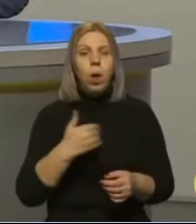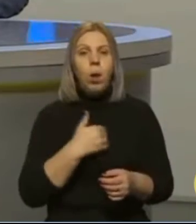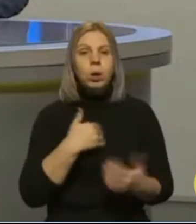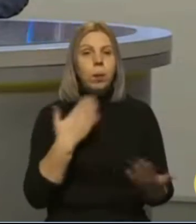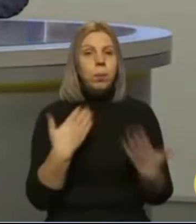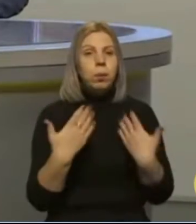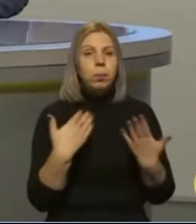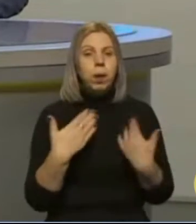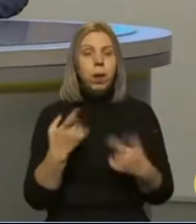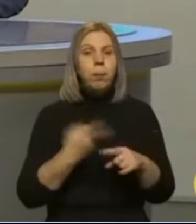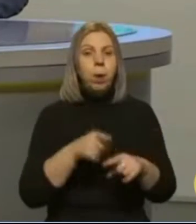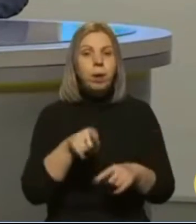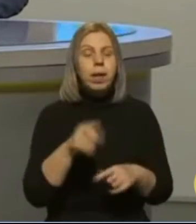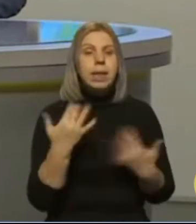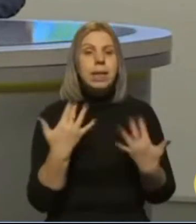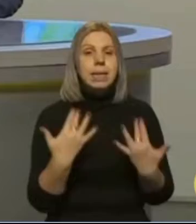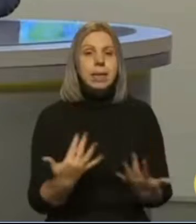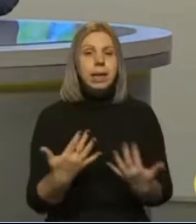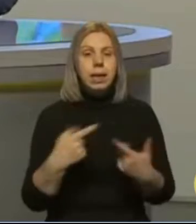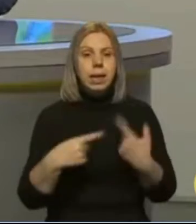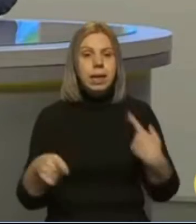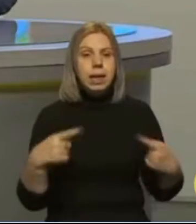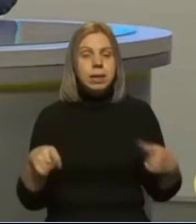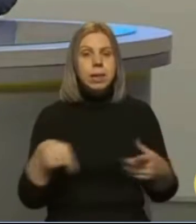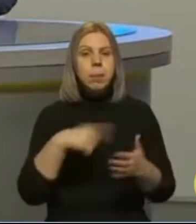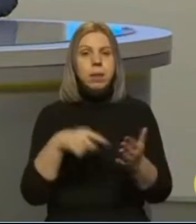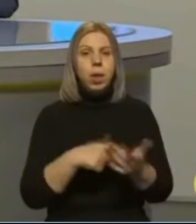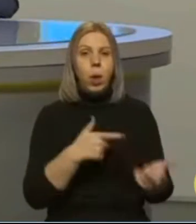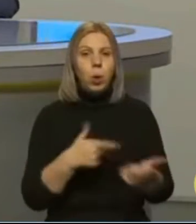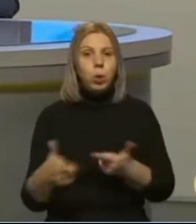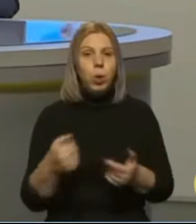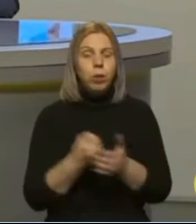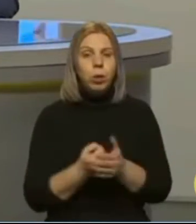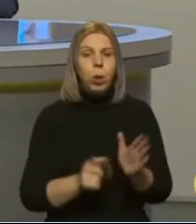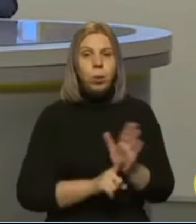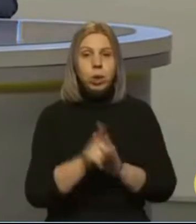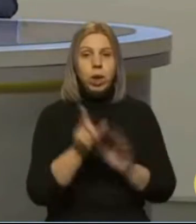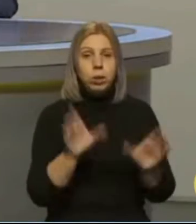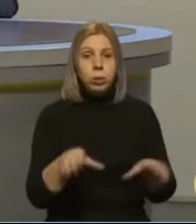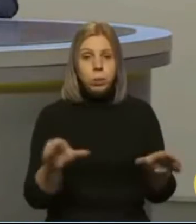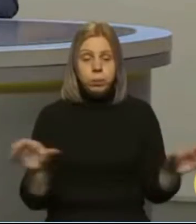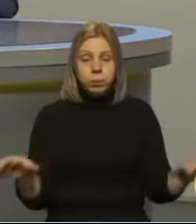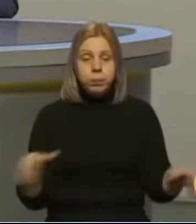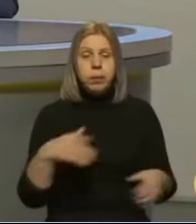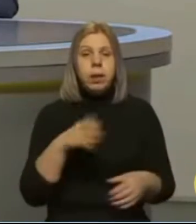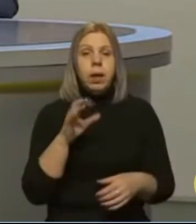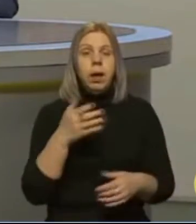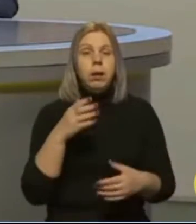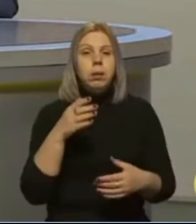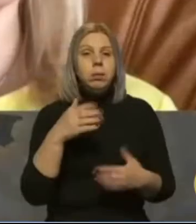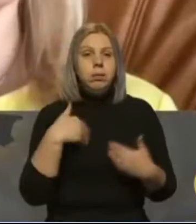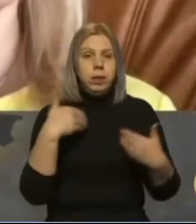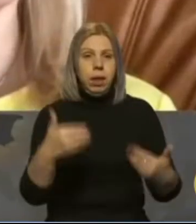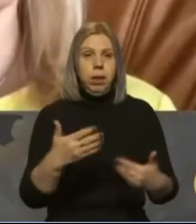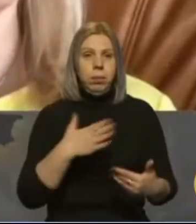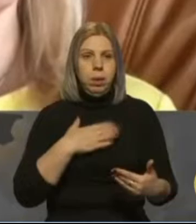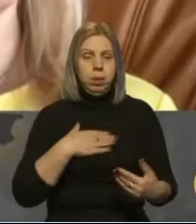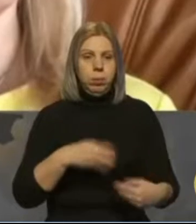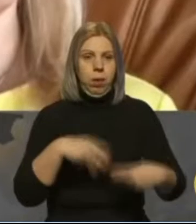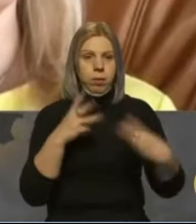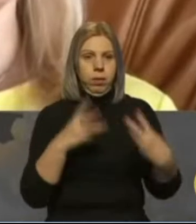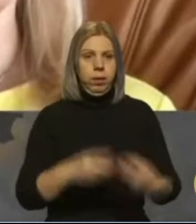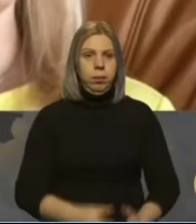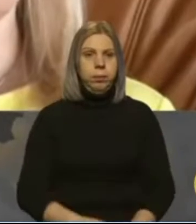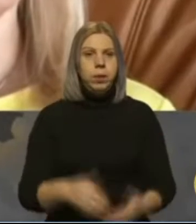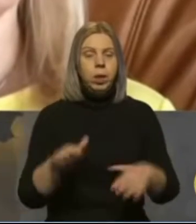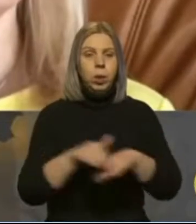Хочемо поспілкуватися про те, наскільки різні міста готові до початку опалювального сезону. Пані Оксано, вітаємо вас в нашому ефірі.